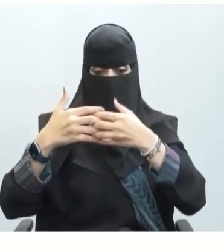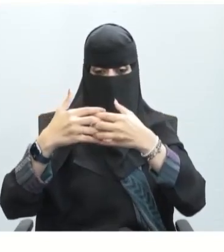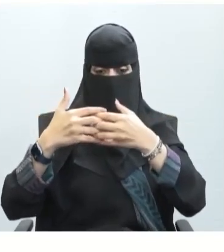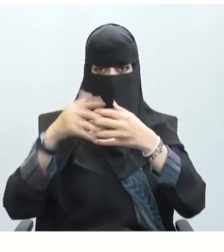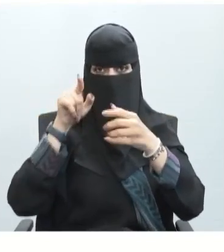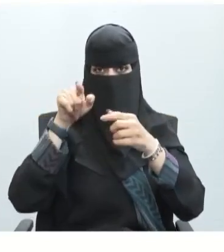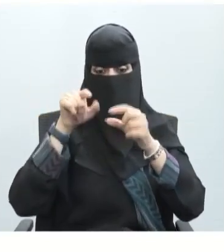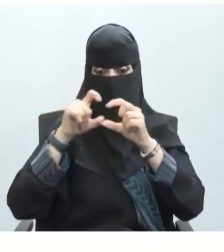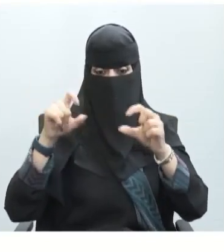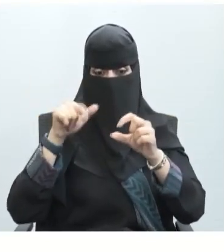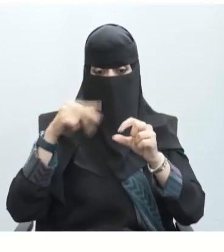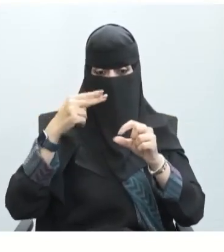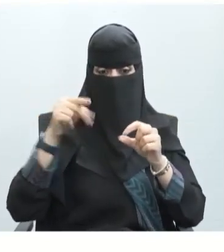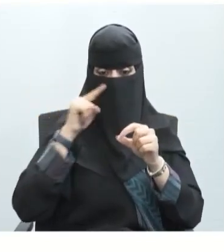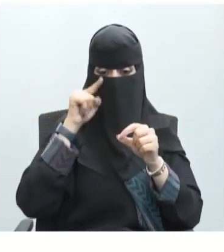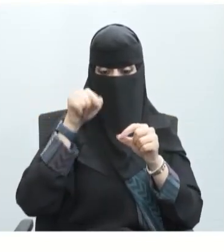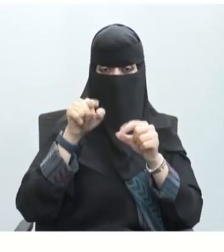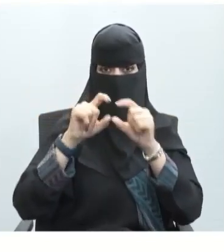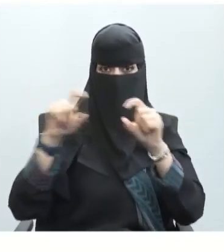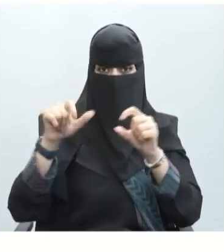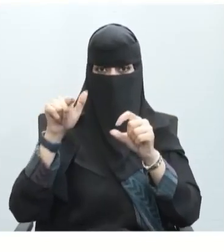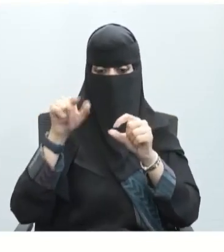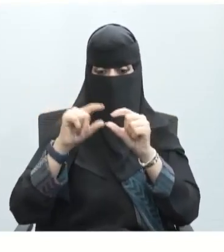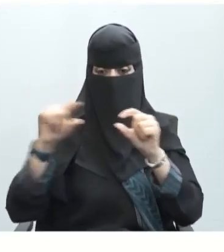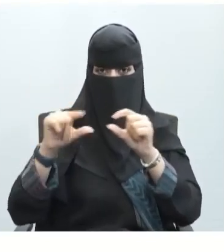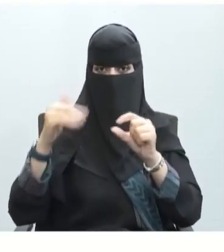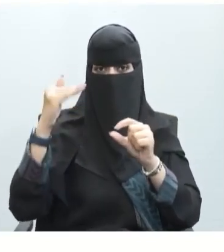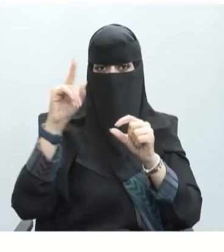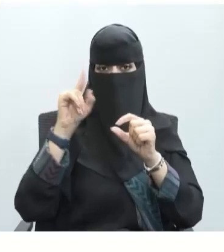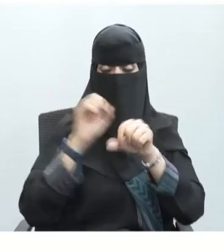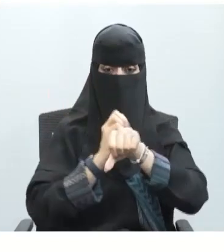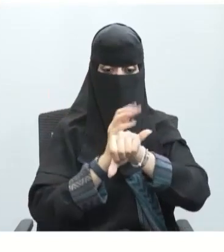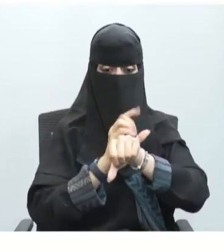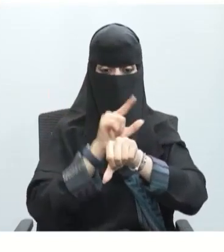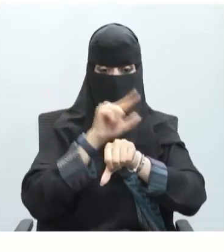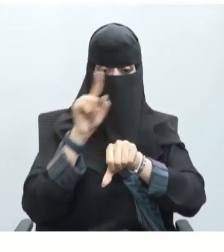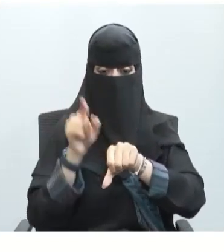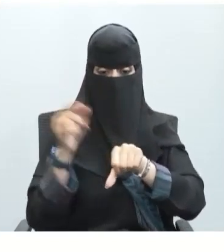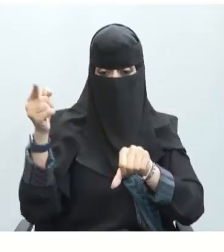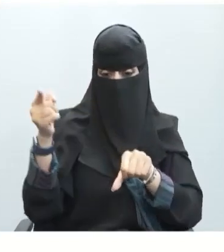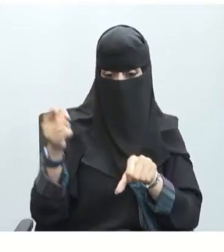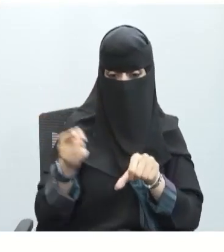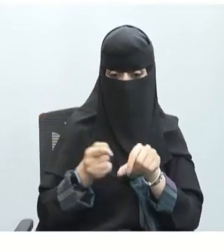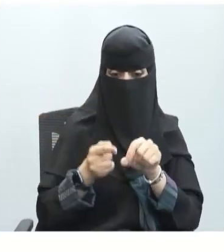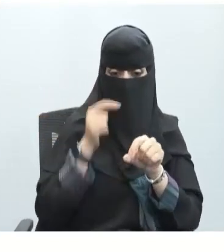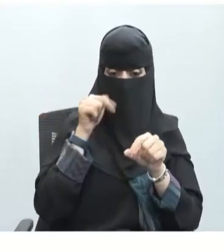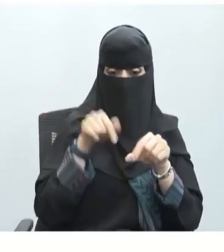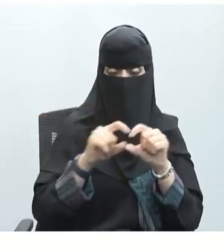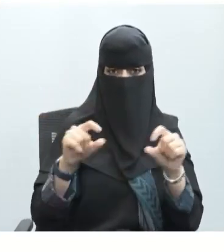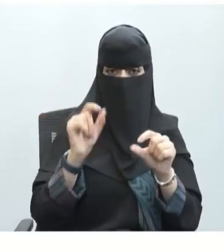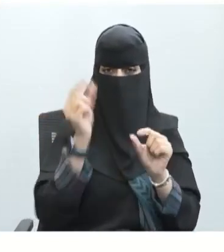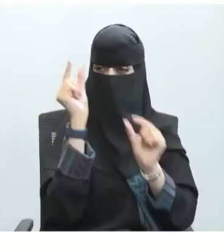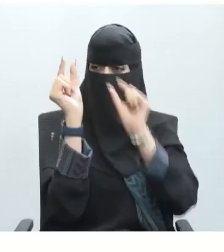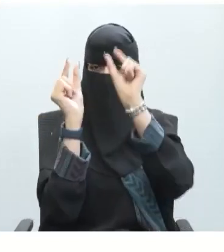بيدي هنا على الرسم نلاحظ هذه الخلية العصبية وأنا أشير هنا لاحظ هذه عبارة عن